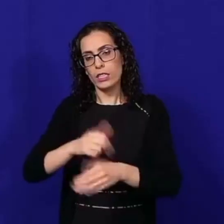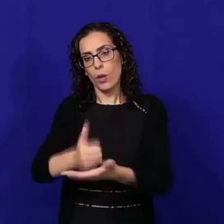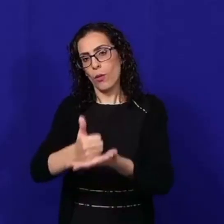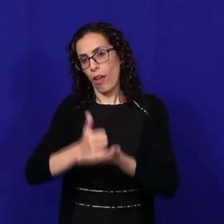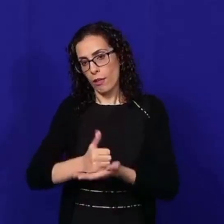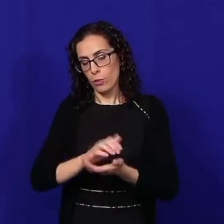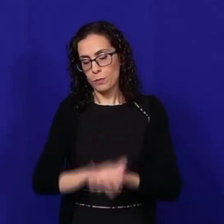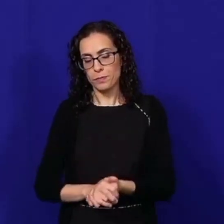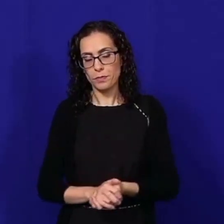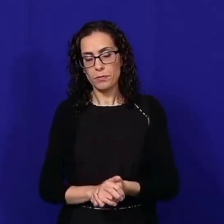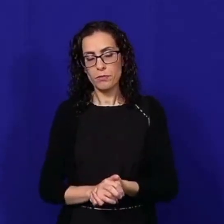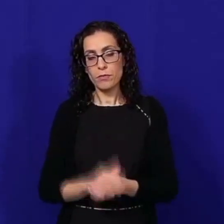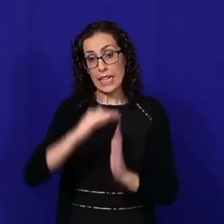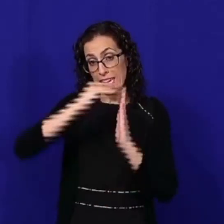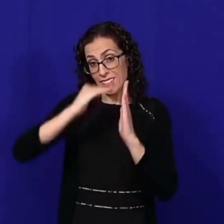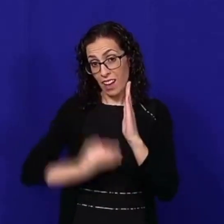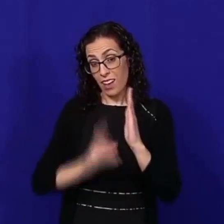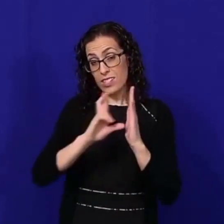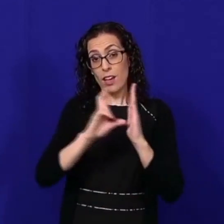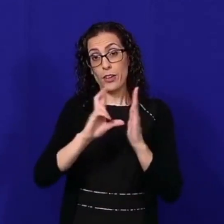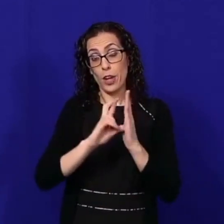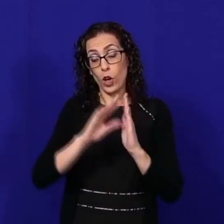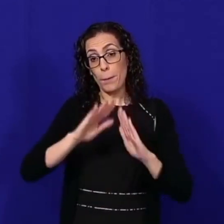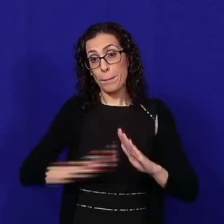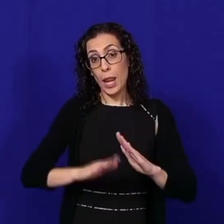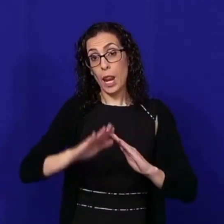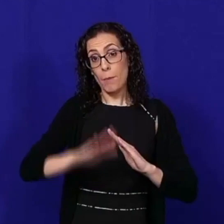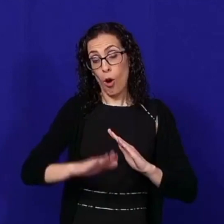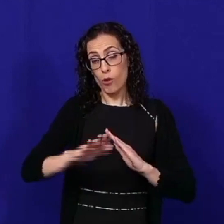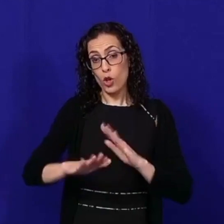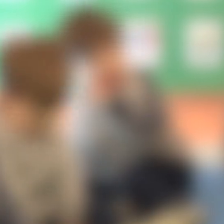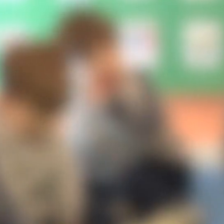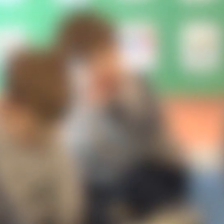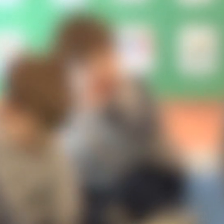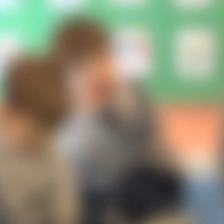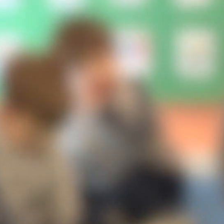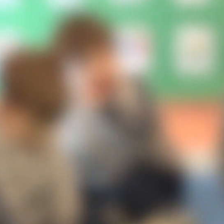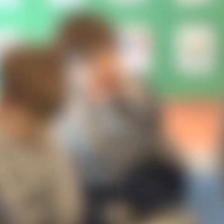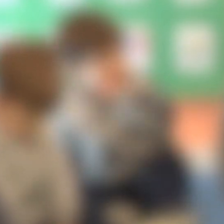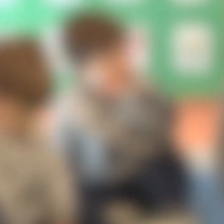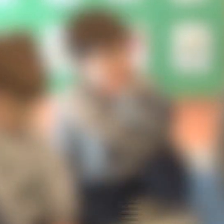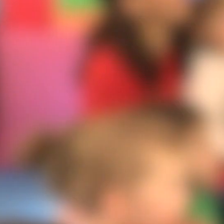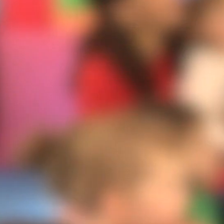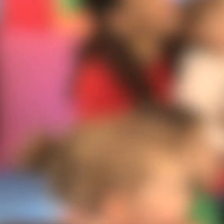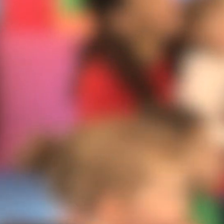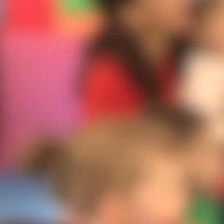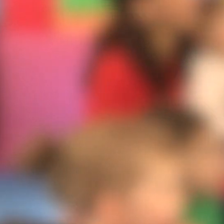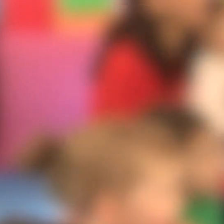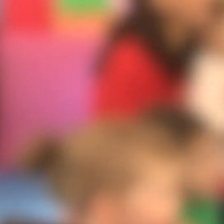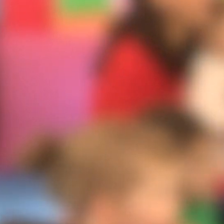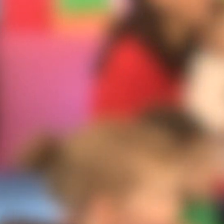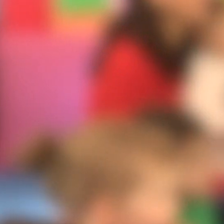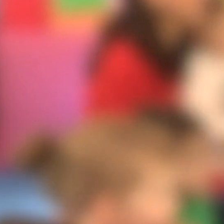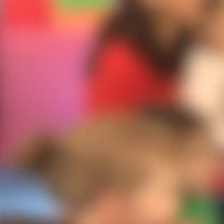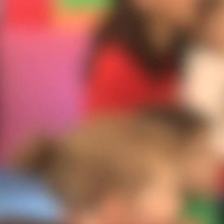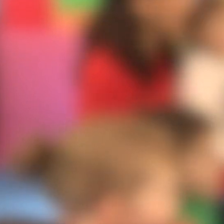-professur għauċi il-kuntat taħhamannis kienu iħet minimu. Il-supertendenta s-saha publika konfermat li għal-issa musen fetħu il-Child Care Centers